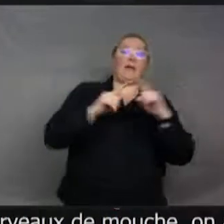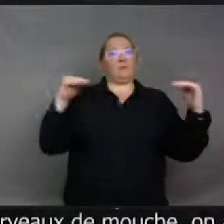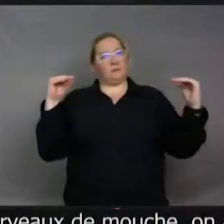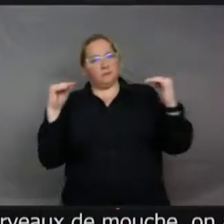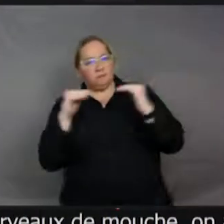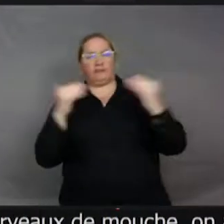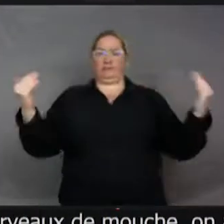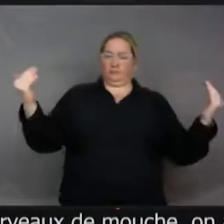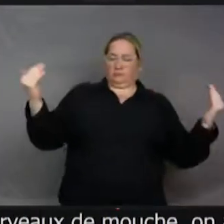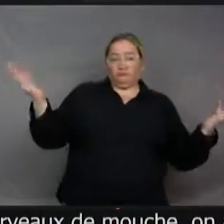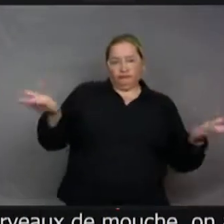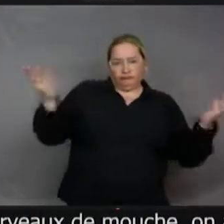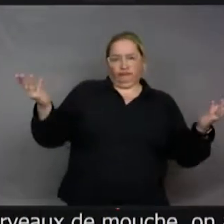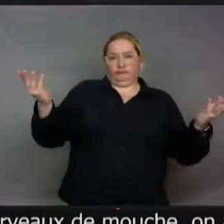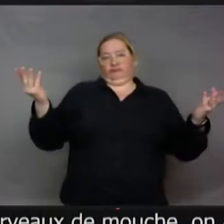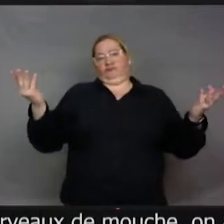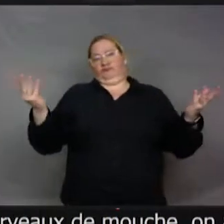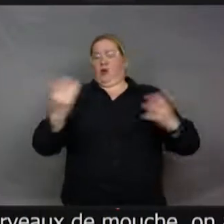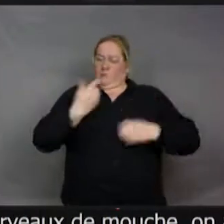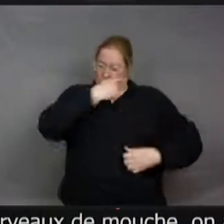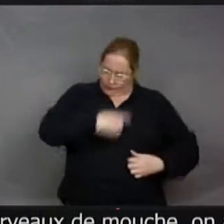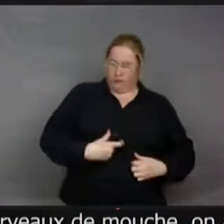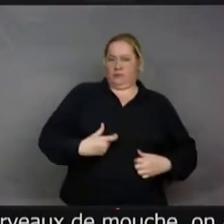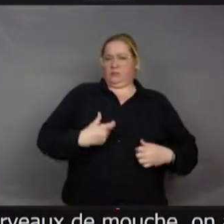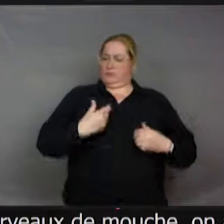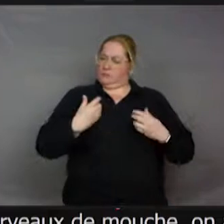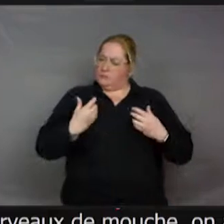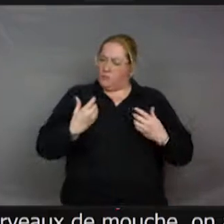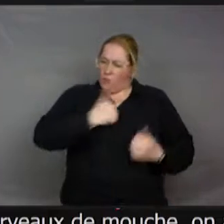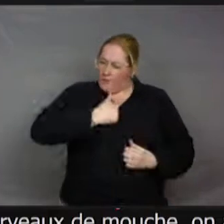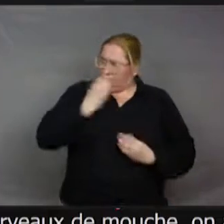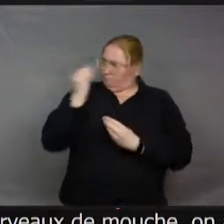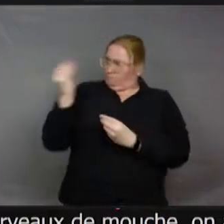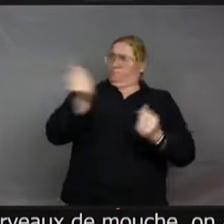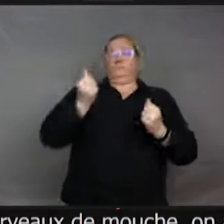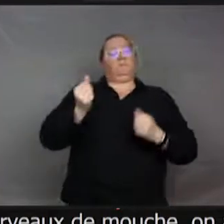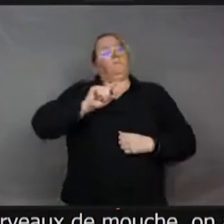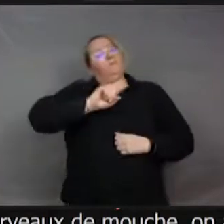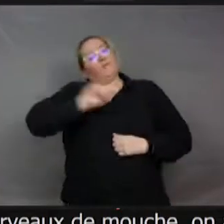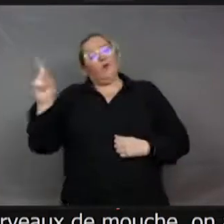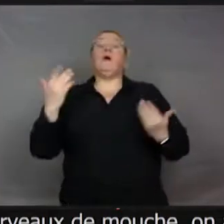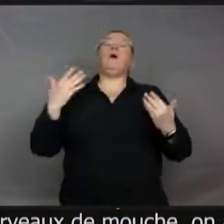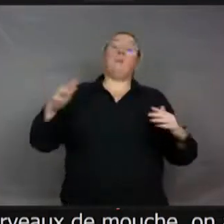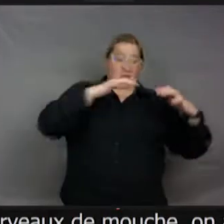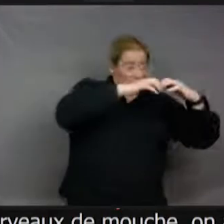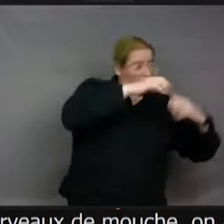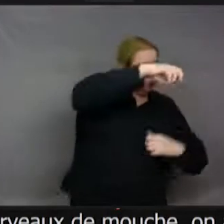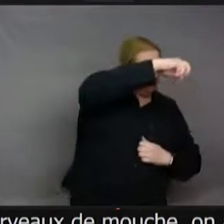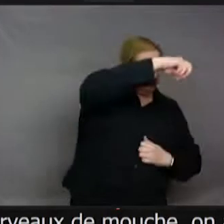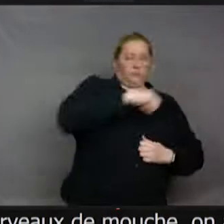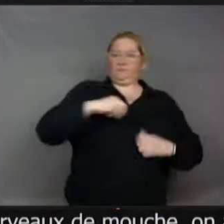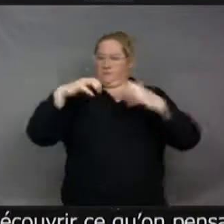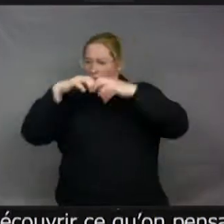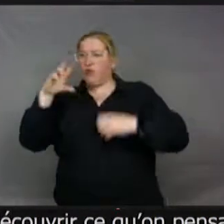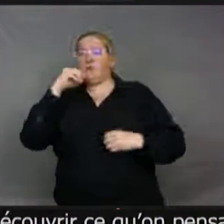vision subjective de son environnement, mais on est en train de découvrir ce qu'on pensait complètement improbable, c'est qu'effectivement,